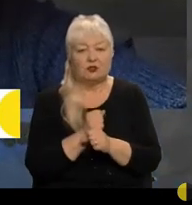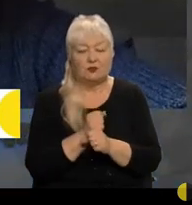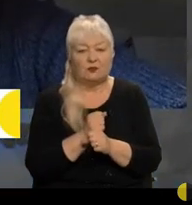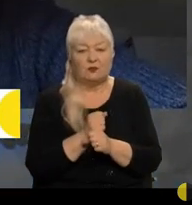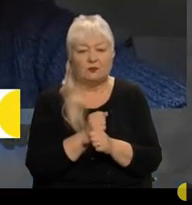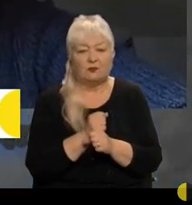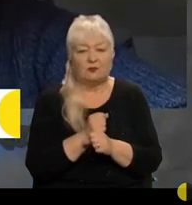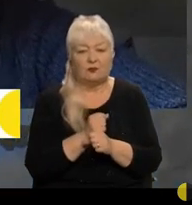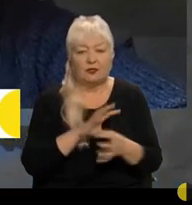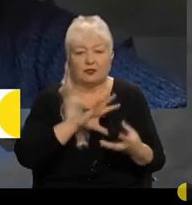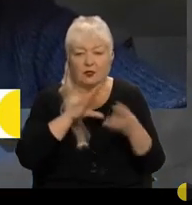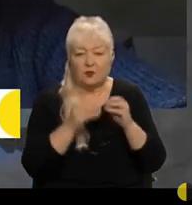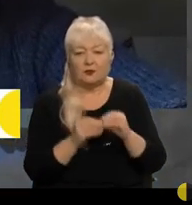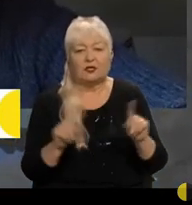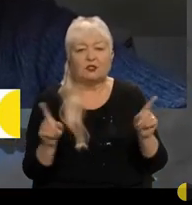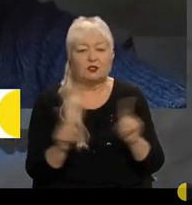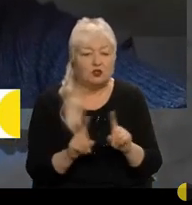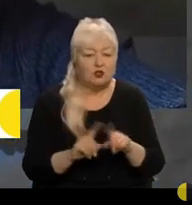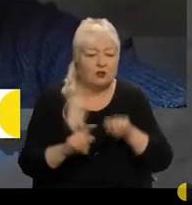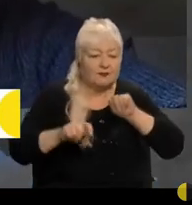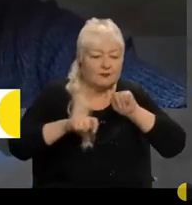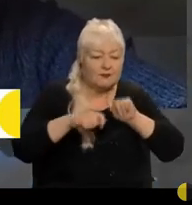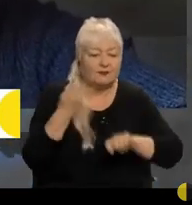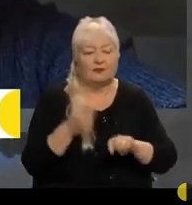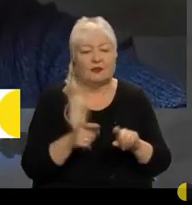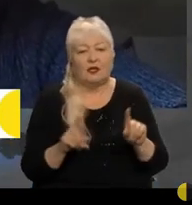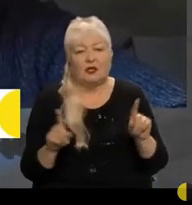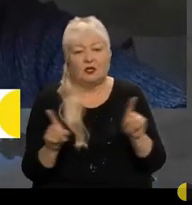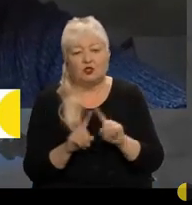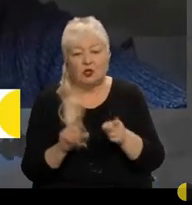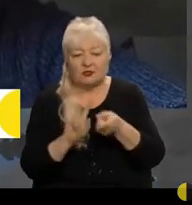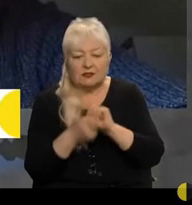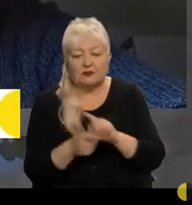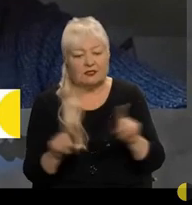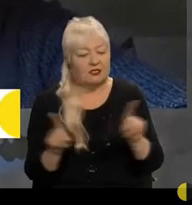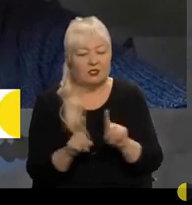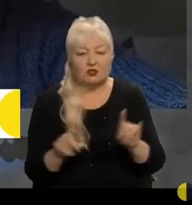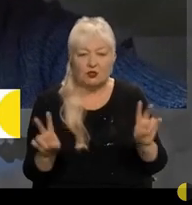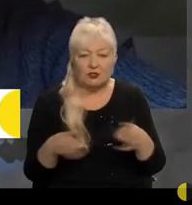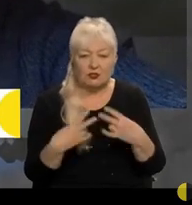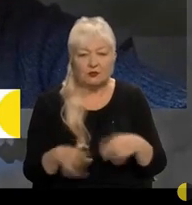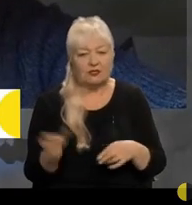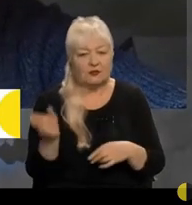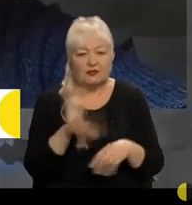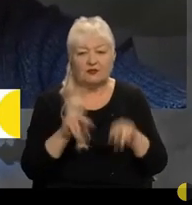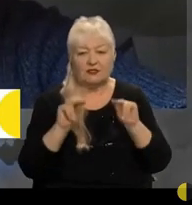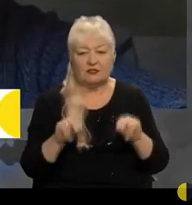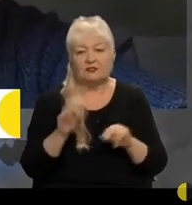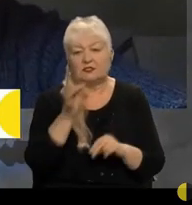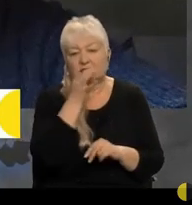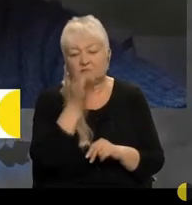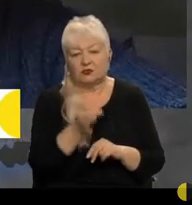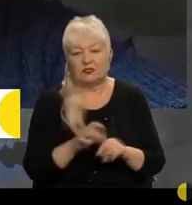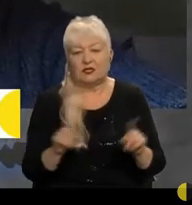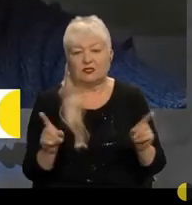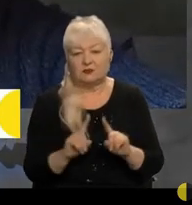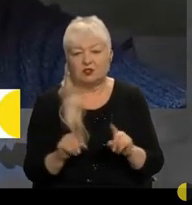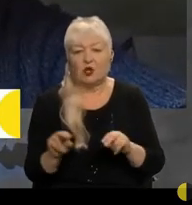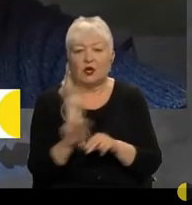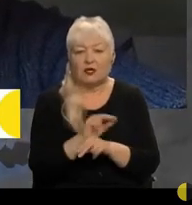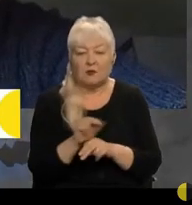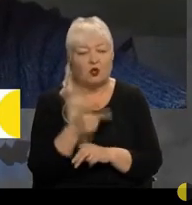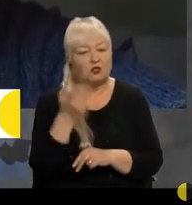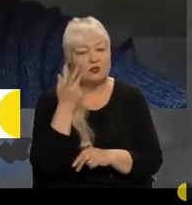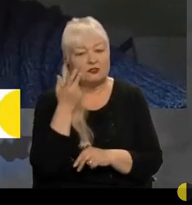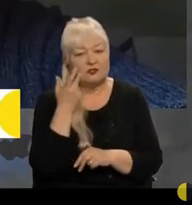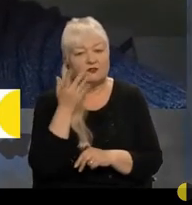що виведено з ладу, що замінити, а що не потрібно. Давайте відверто скажемо, що ремонти завжди